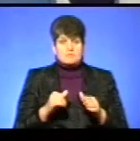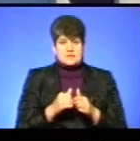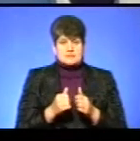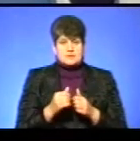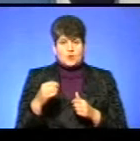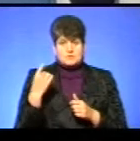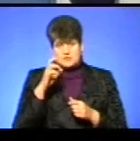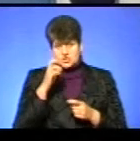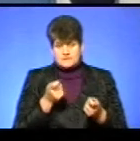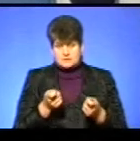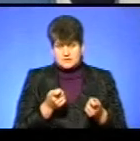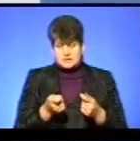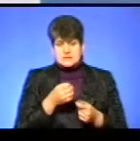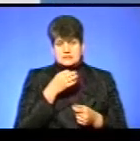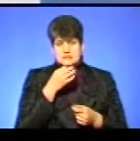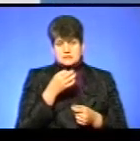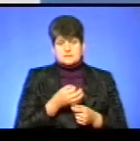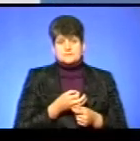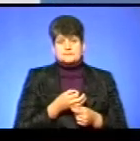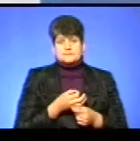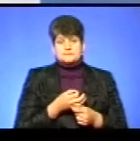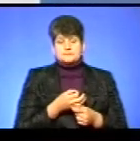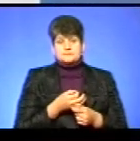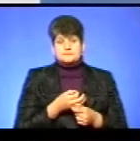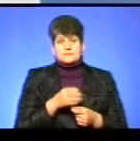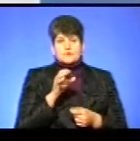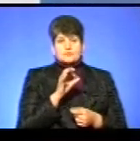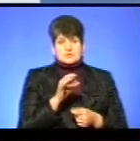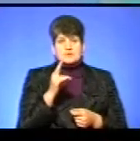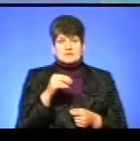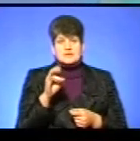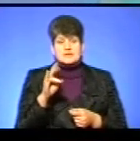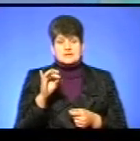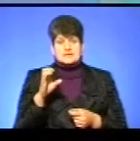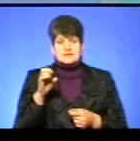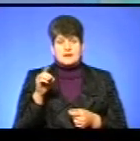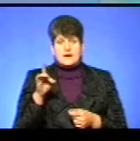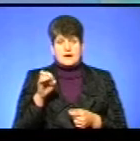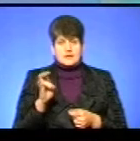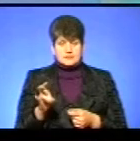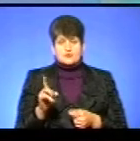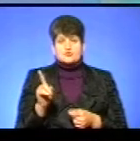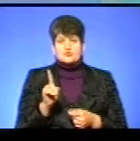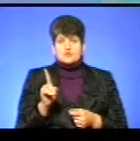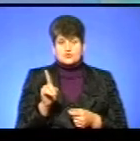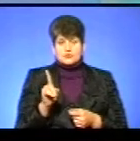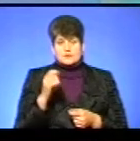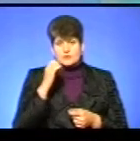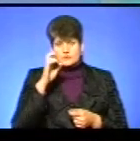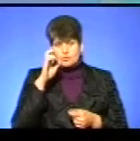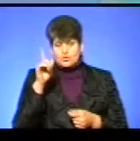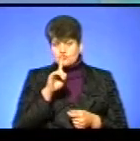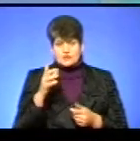адміністрації. І як повідомив Олександр Дністрян, що слава Богу, що не